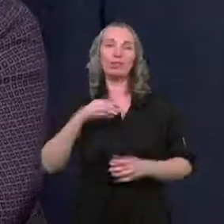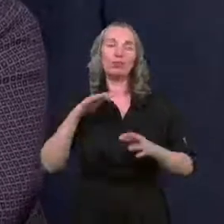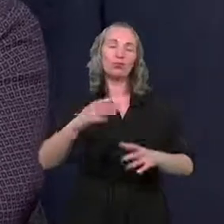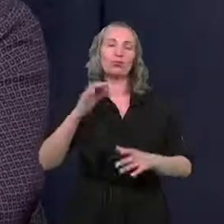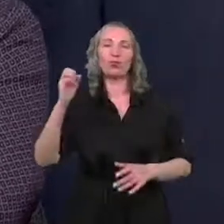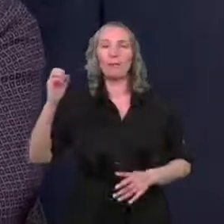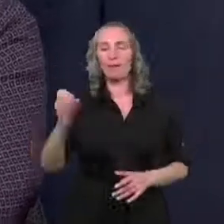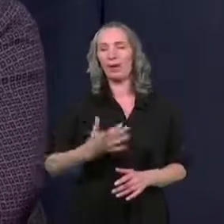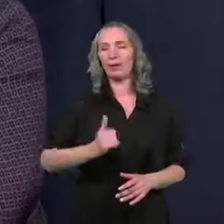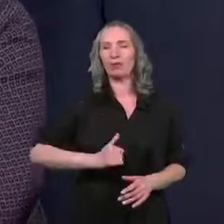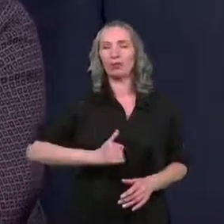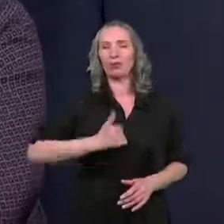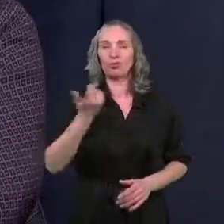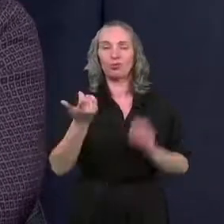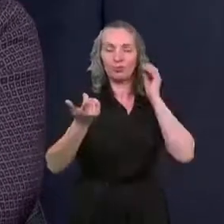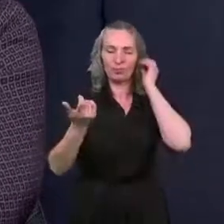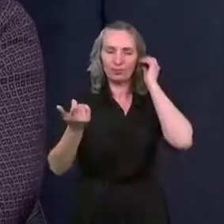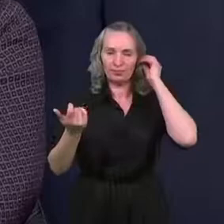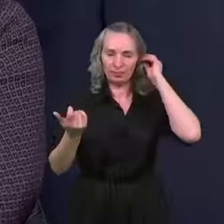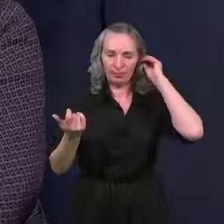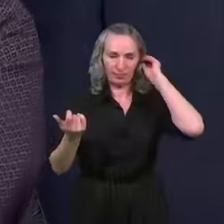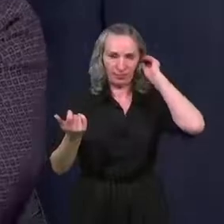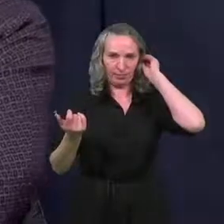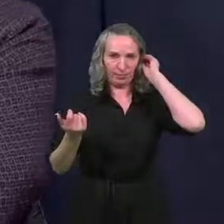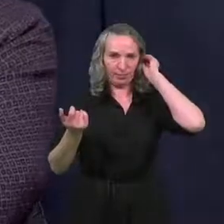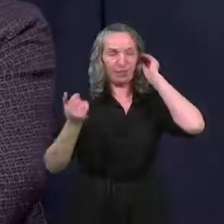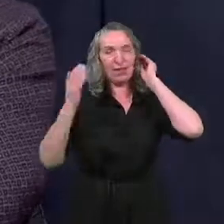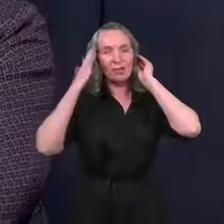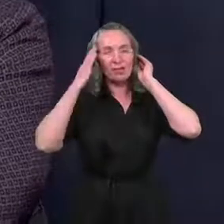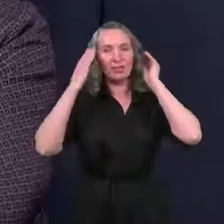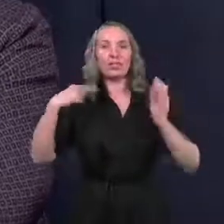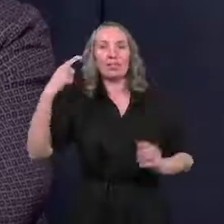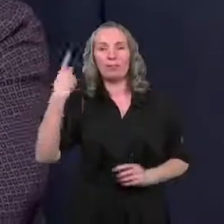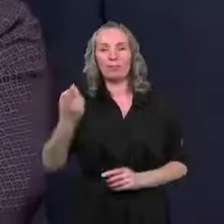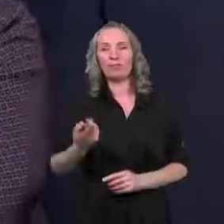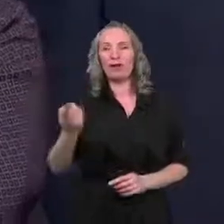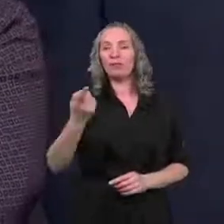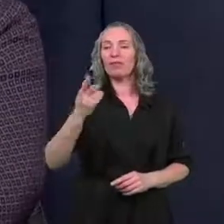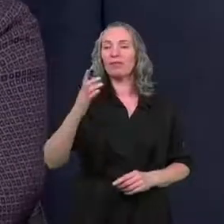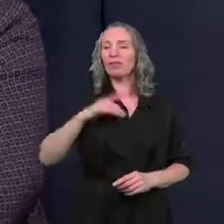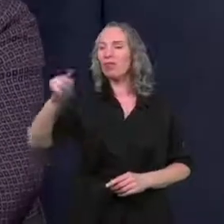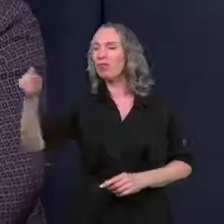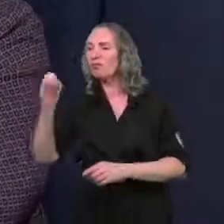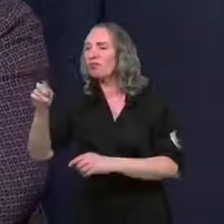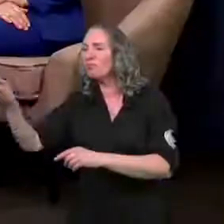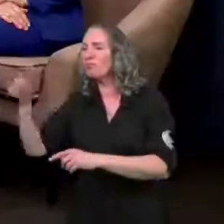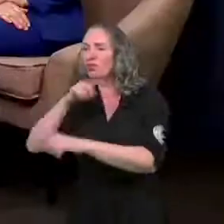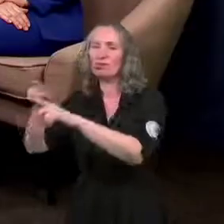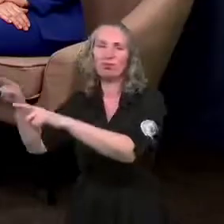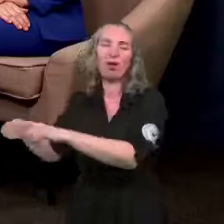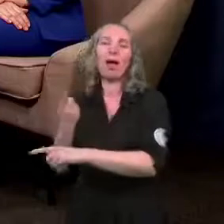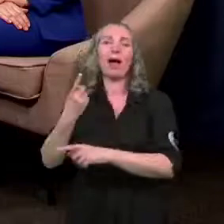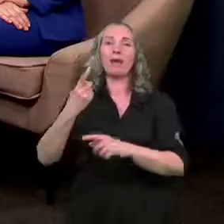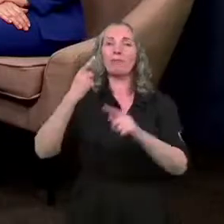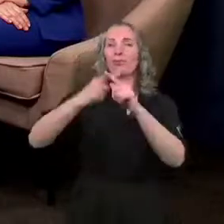poczucia dumy, że mieszkamy we Włocławku, że dostrzegamy tylko wady, natomiast nie widzimy tych pozytywnych